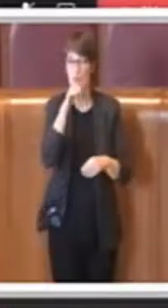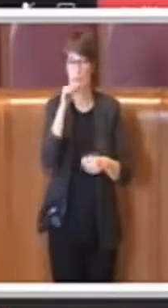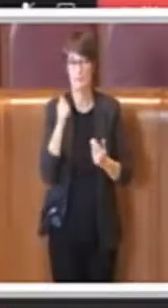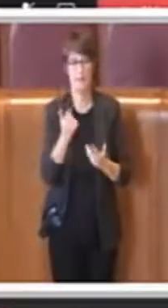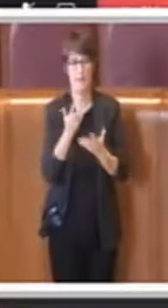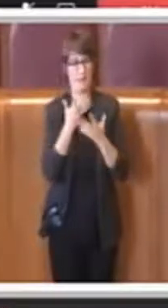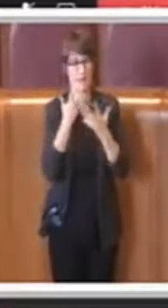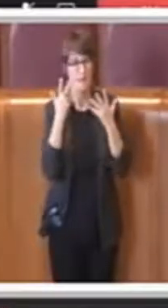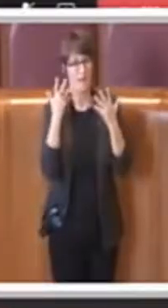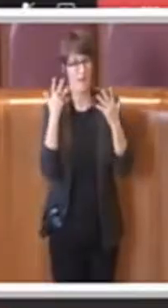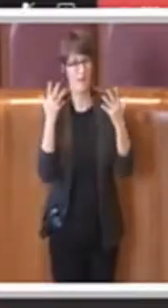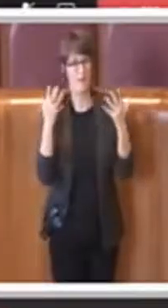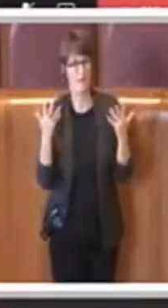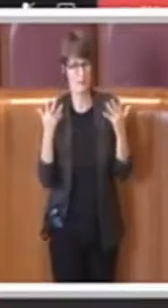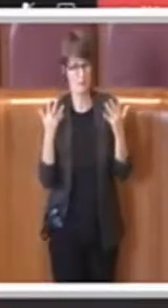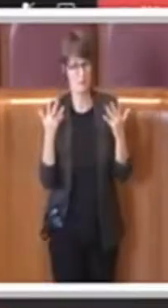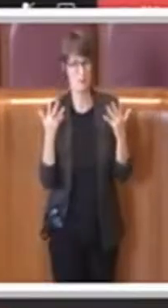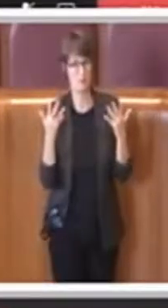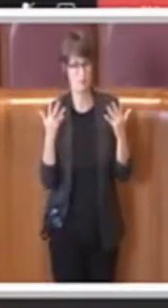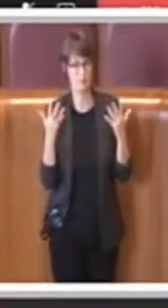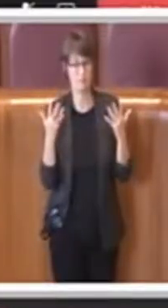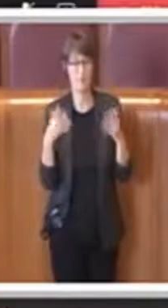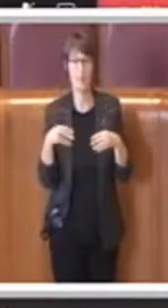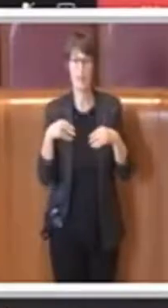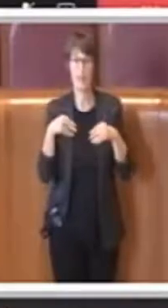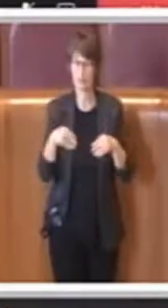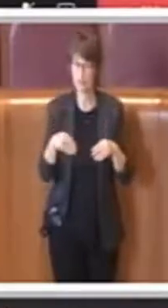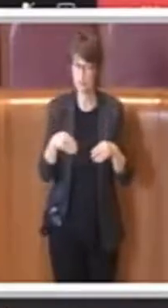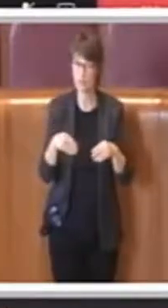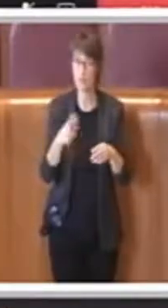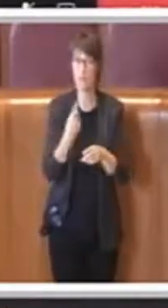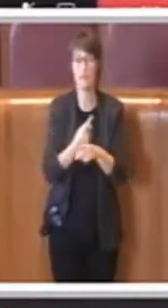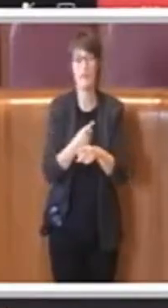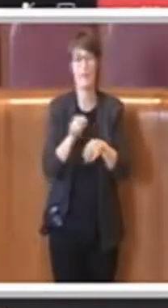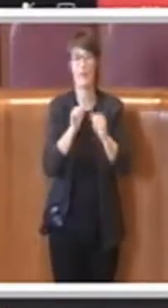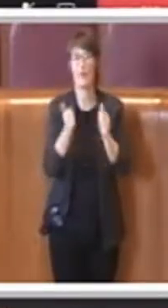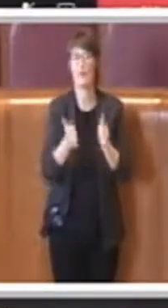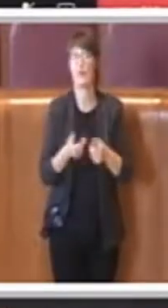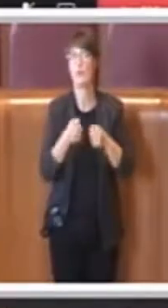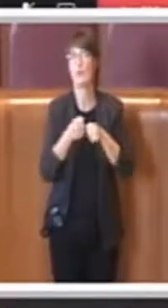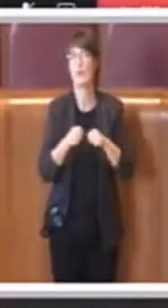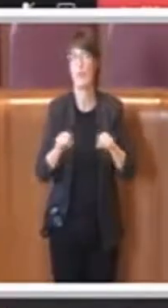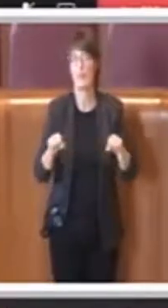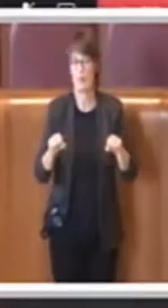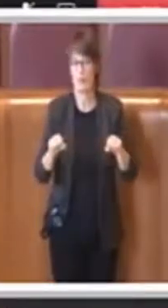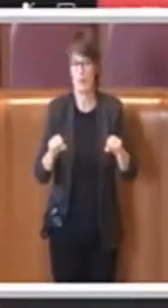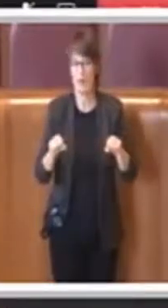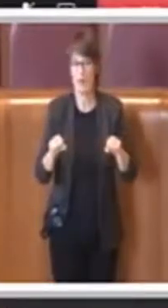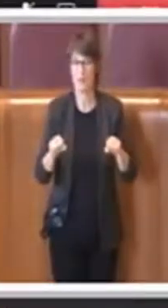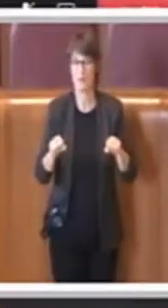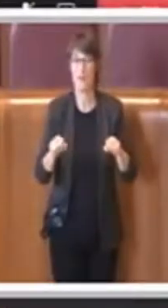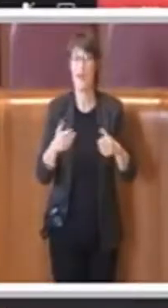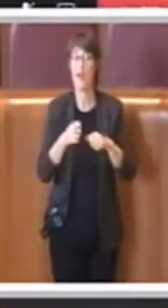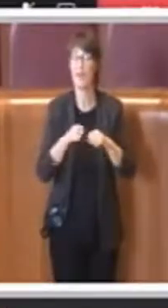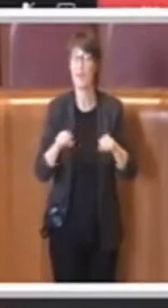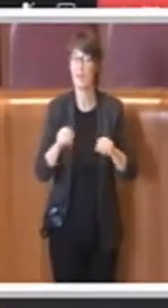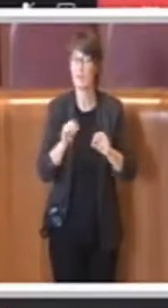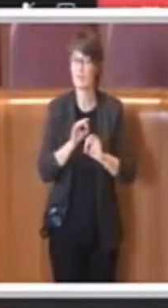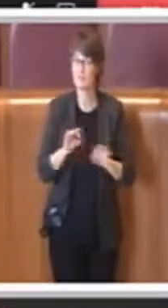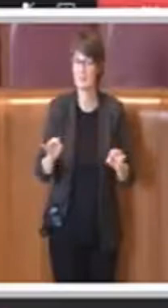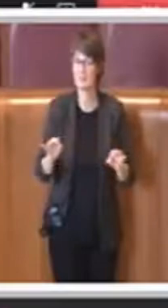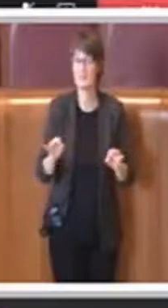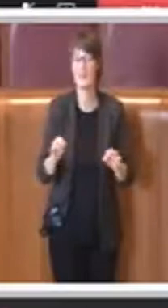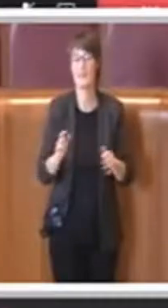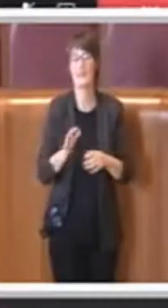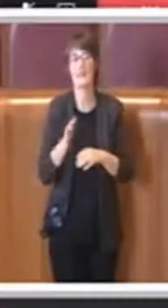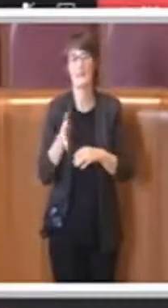La partecipazione se non è democratica rischia di essere oggetto sulla base